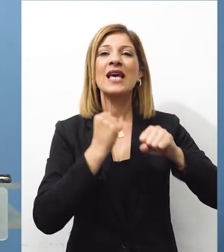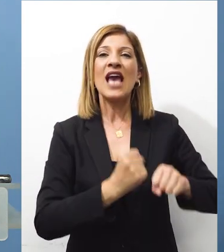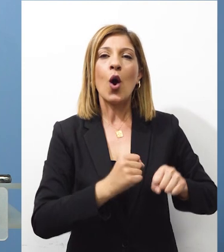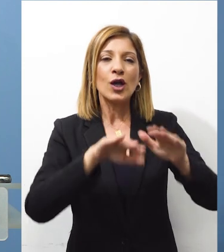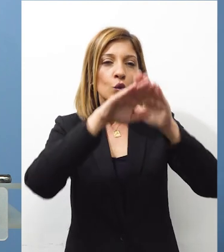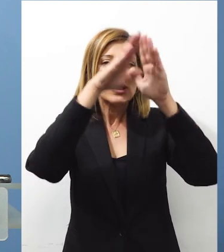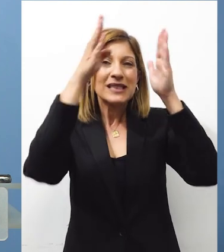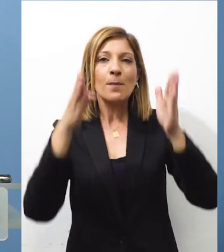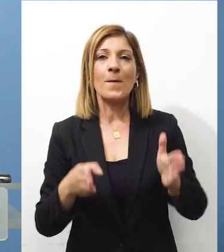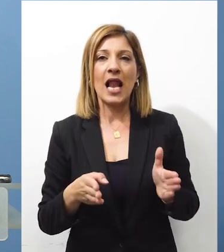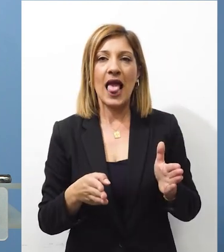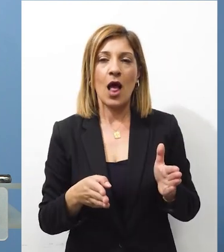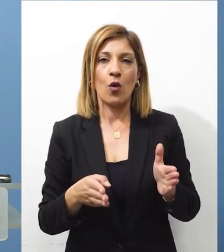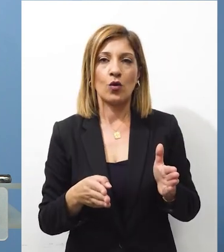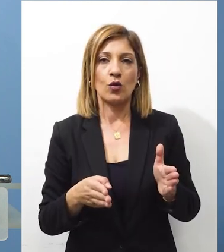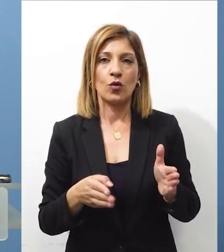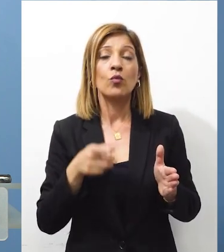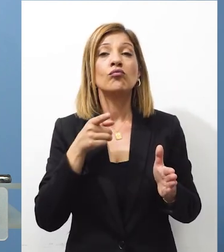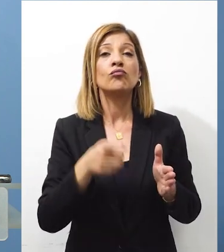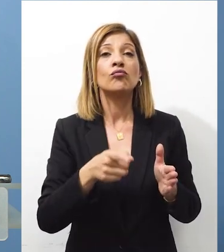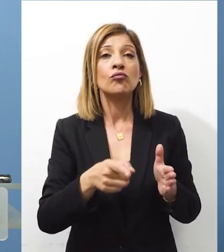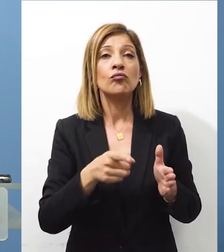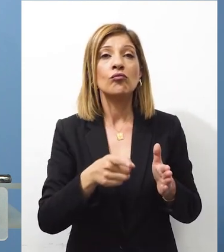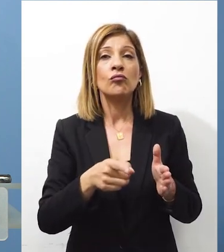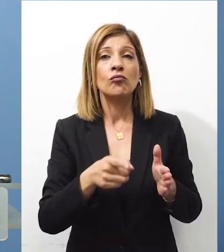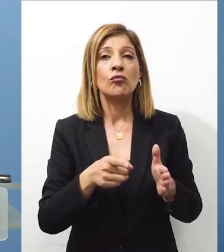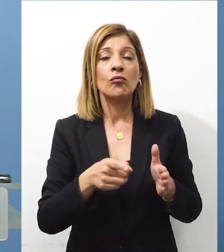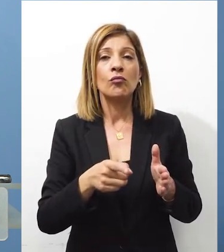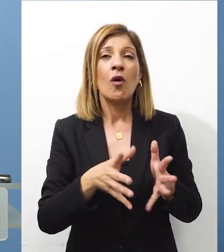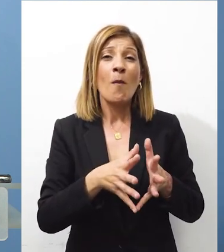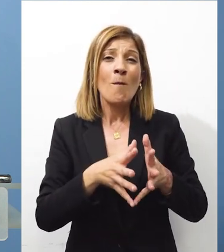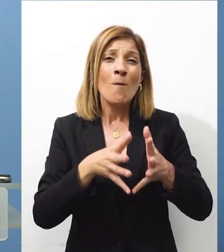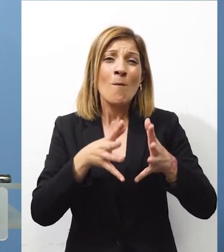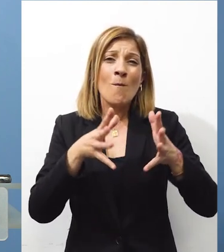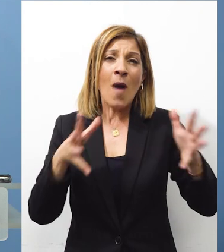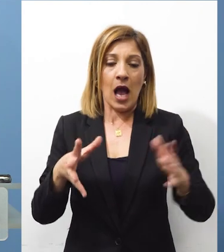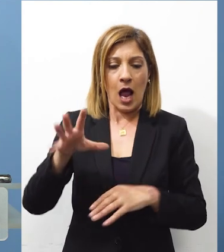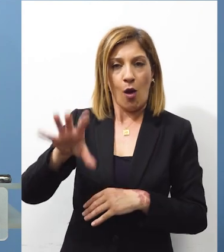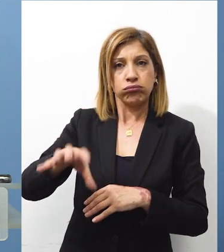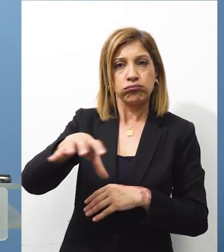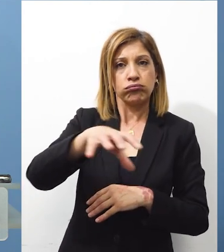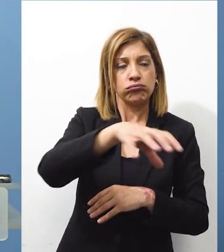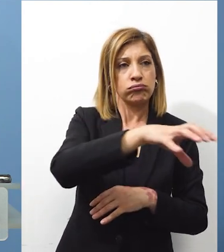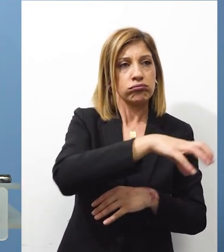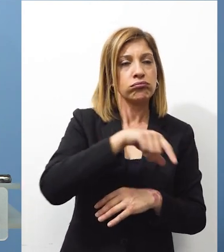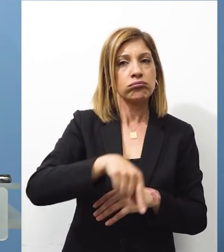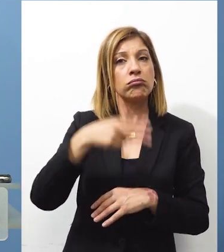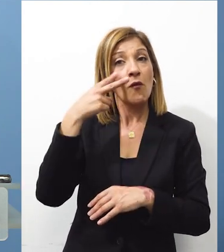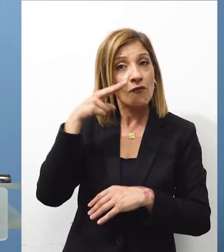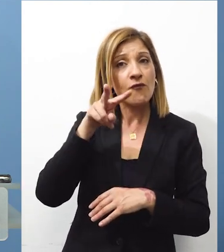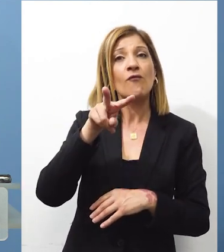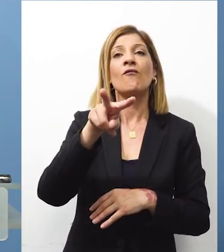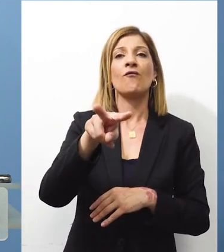Σπηλαίων Πρόκειται για ένα τεράστιο συγκρότημα το οποίο είναι ορατό